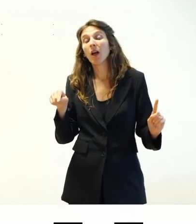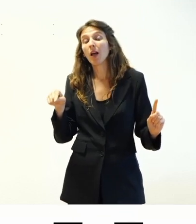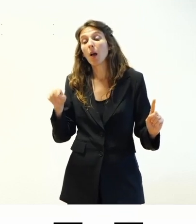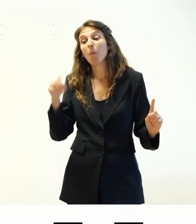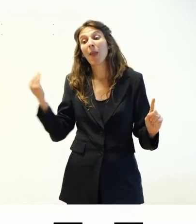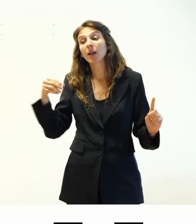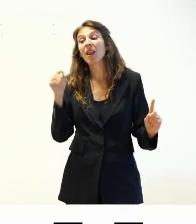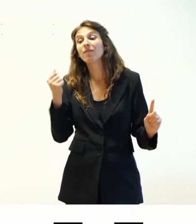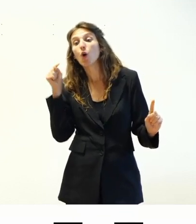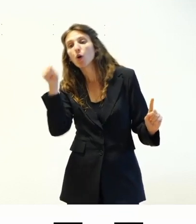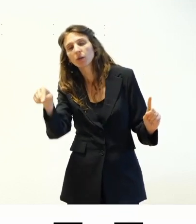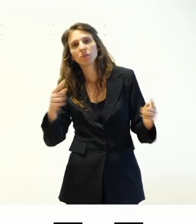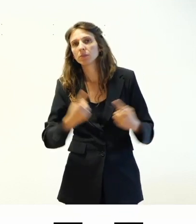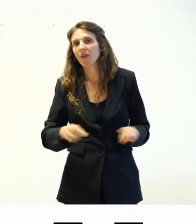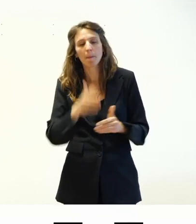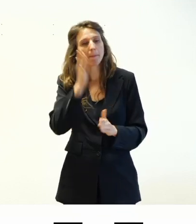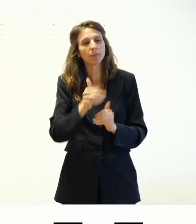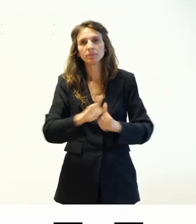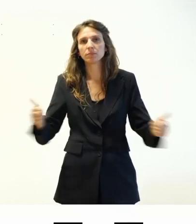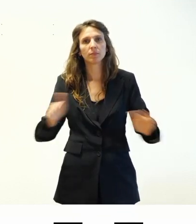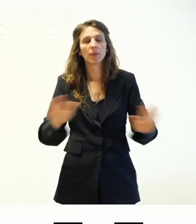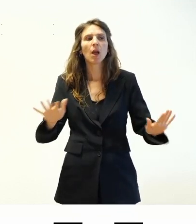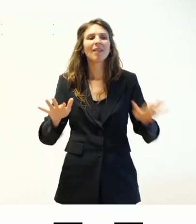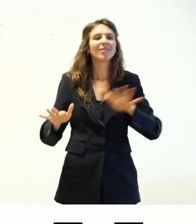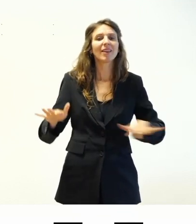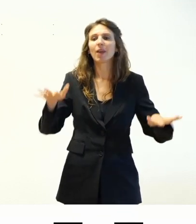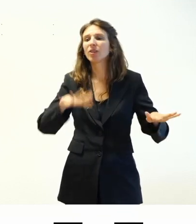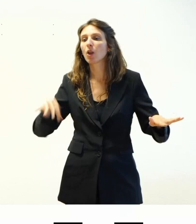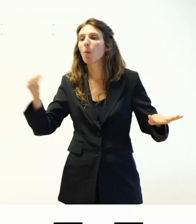un plugin. Cioè esiste quello che si chiama il cosiddetto territorio dei plugin.